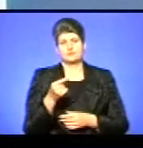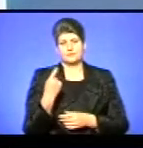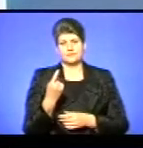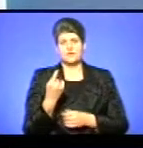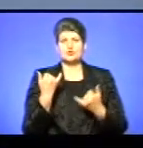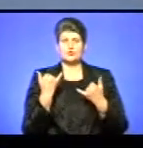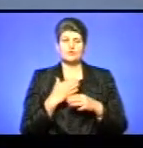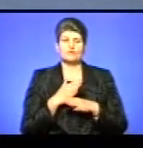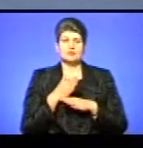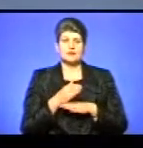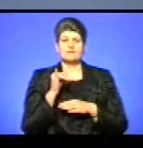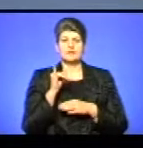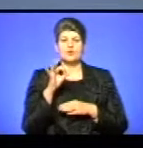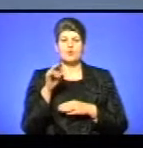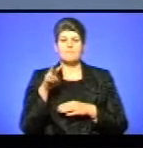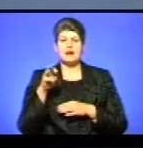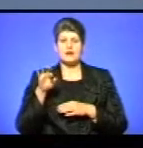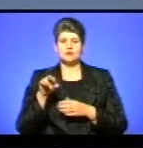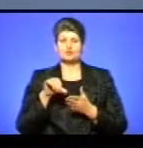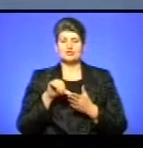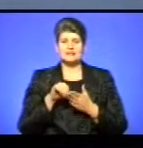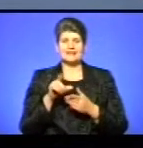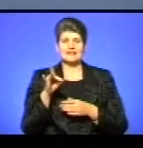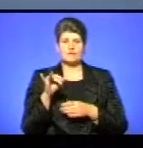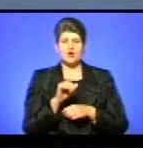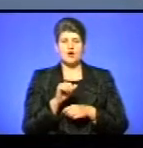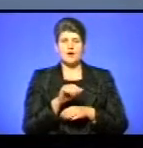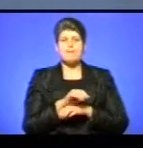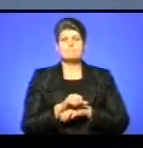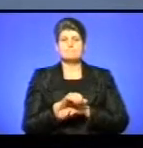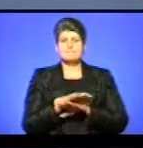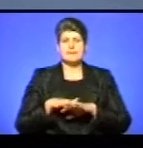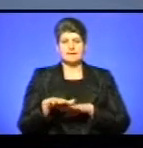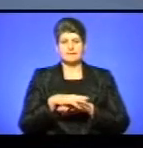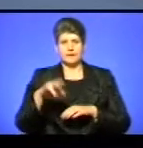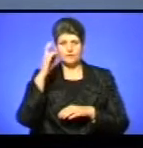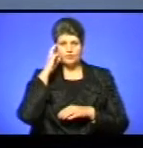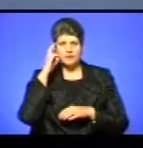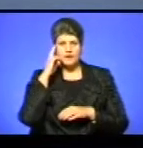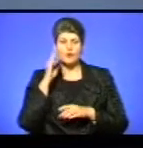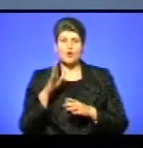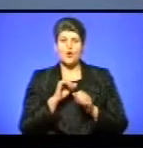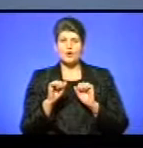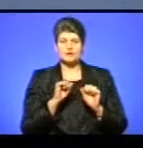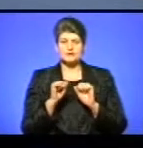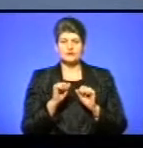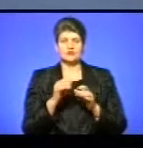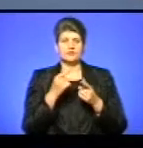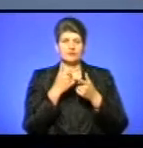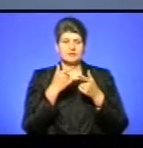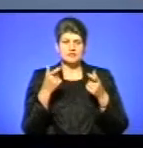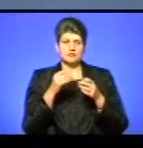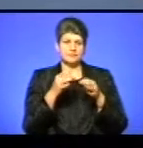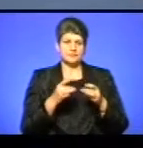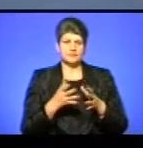Сьогодні в нас в гостях Іван Омелян – учасник Євромайдану у Києві, регіональний координатор реанімаційного пакету реформ. Та Василь Томчишин –